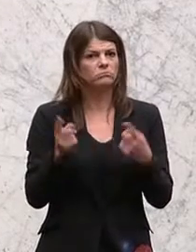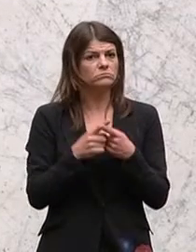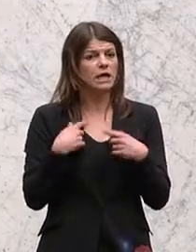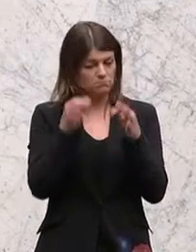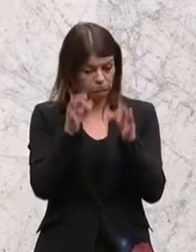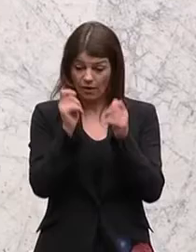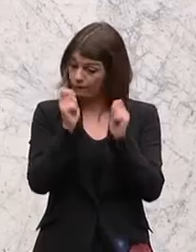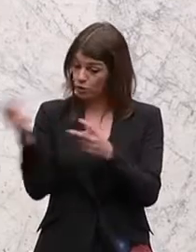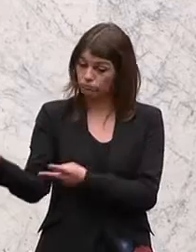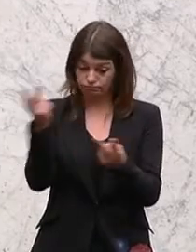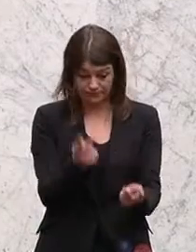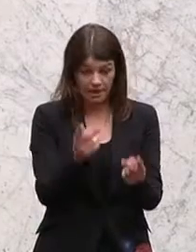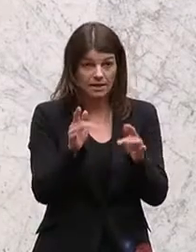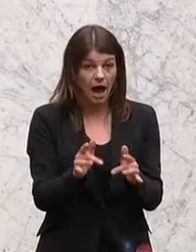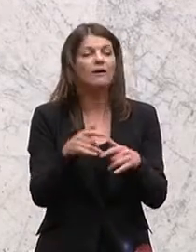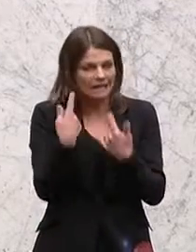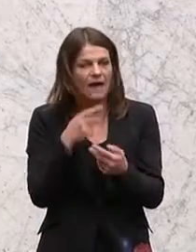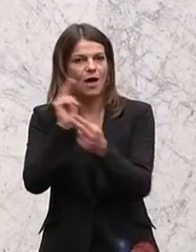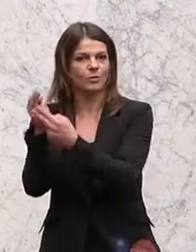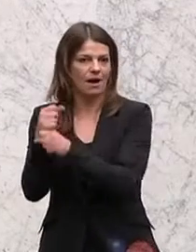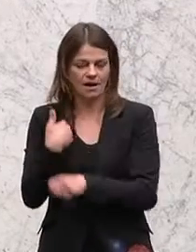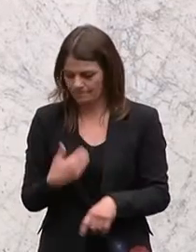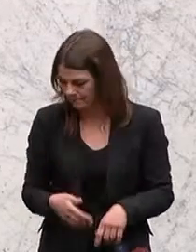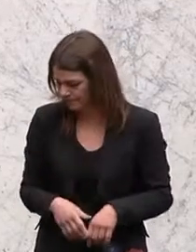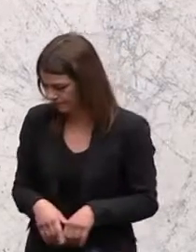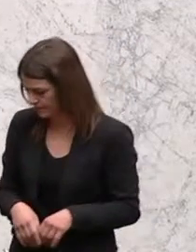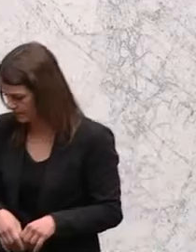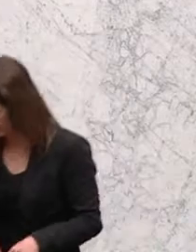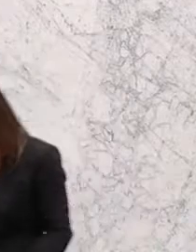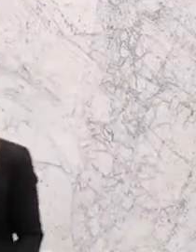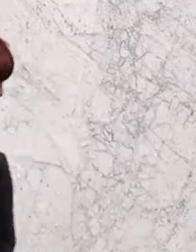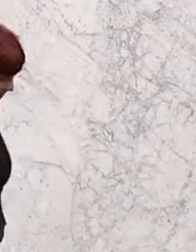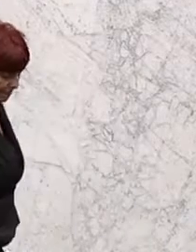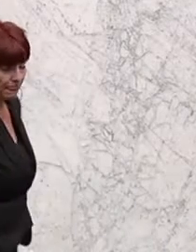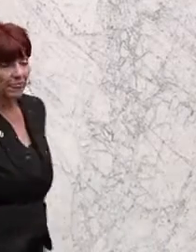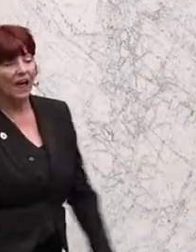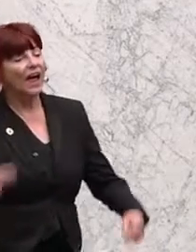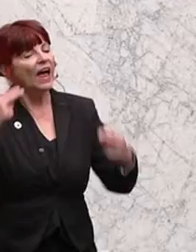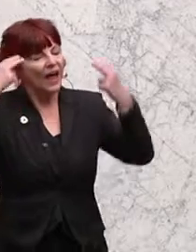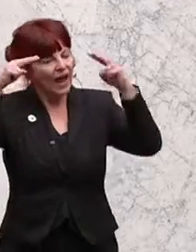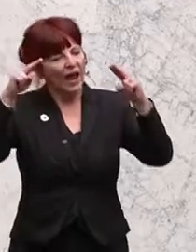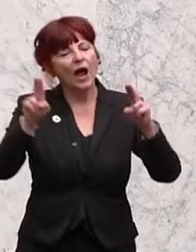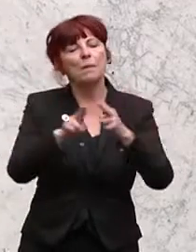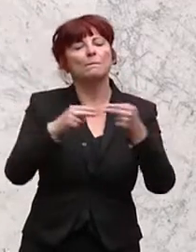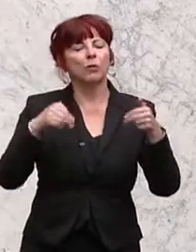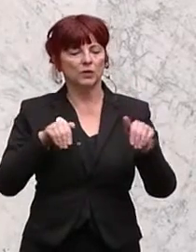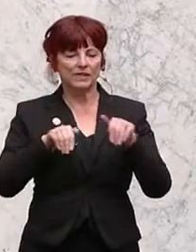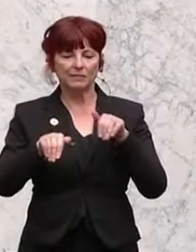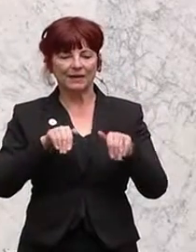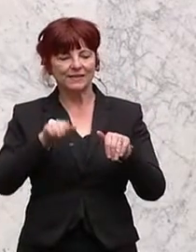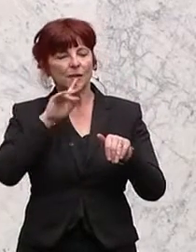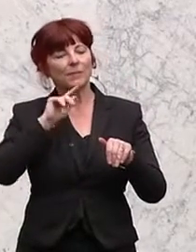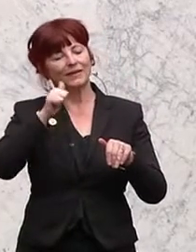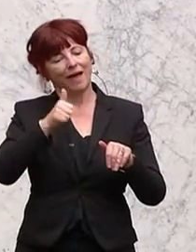konkreten Vorschlag der Kommission kennt. Herr Bundesminister, bei der Zusatzfrage ist es eine Minute